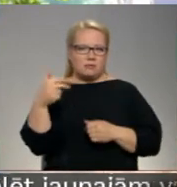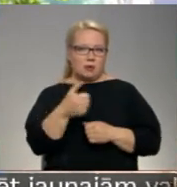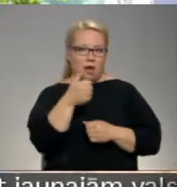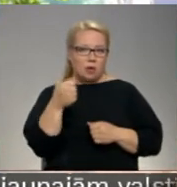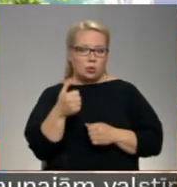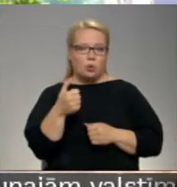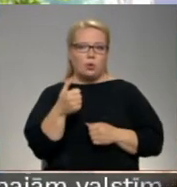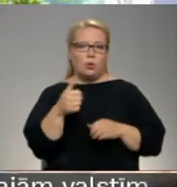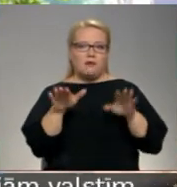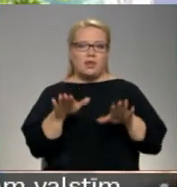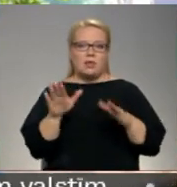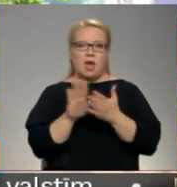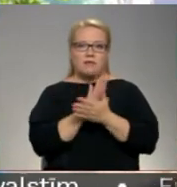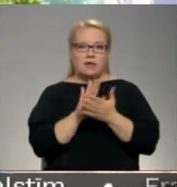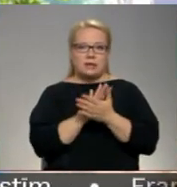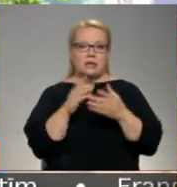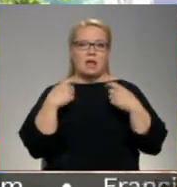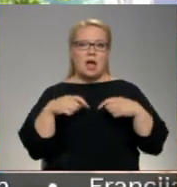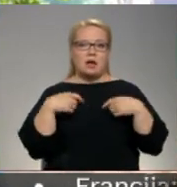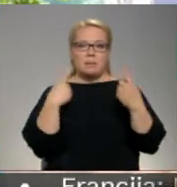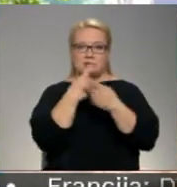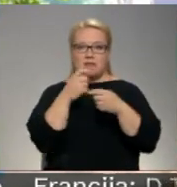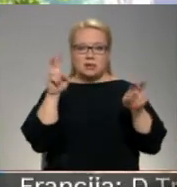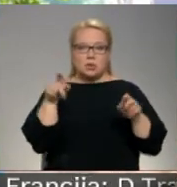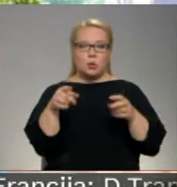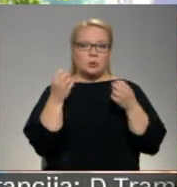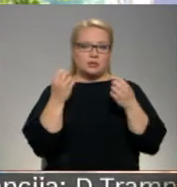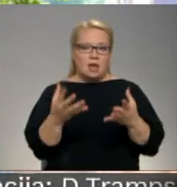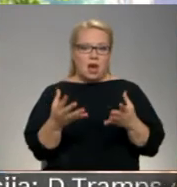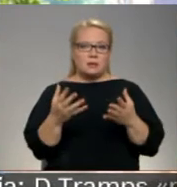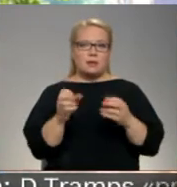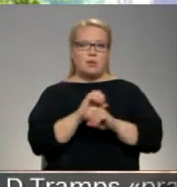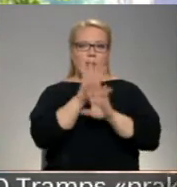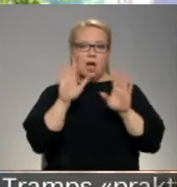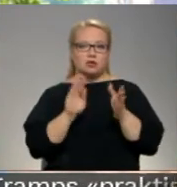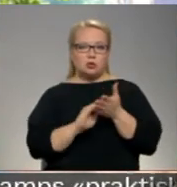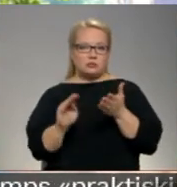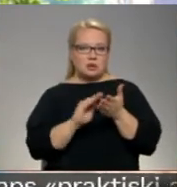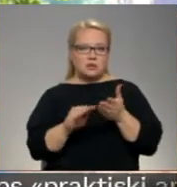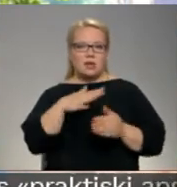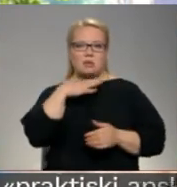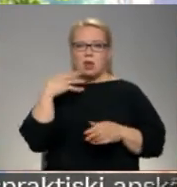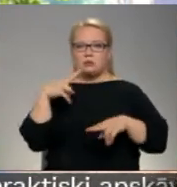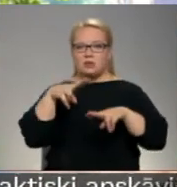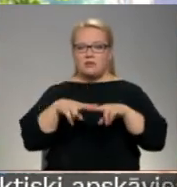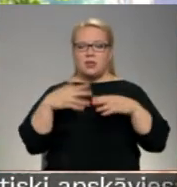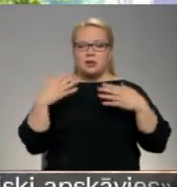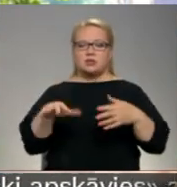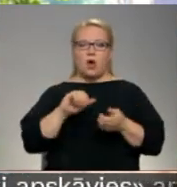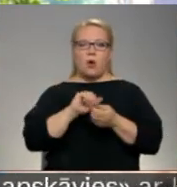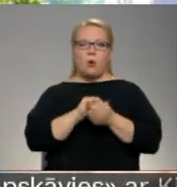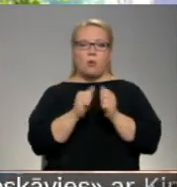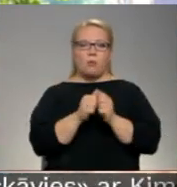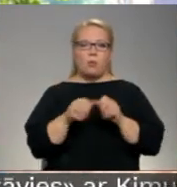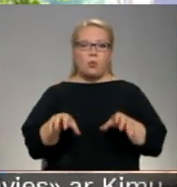gadu vietēju avīzīti Jākapilas vēstnes, tur ir skaidri gaiši rakstīts, ka daudzās vietās jau brūģim ir vajadzīgs